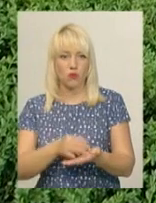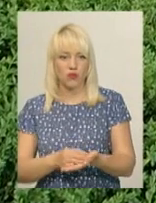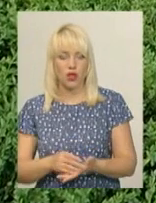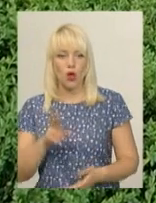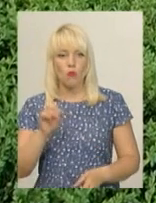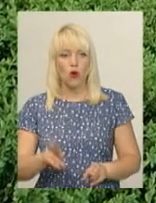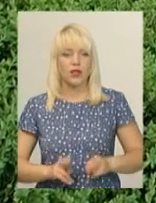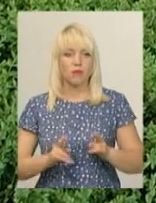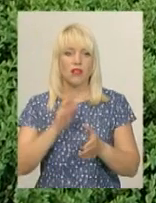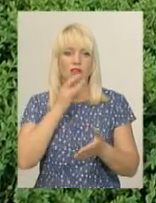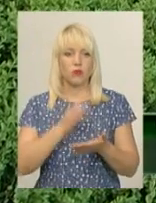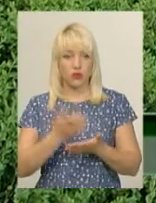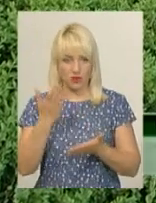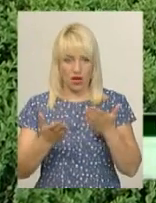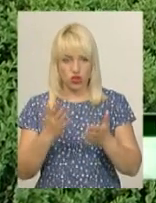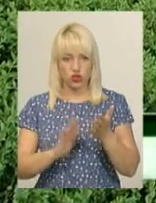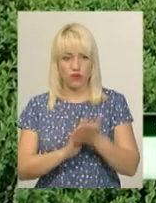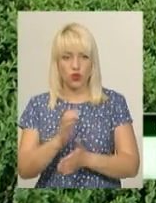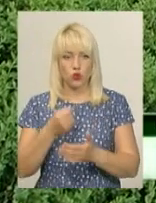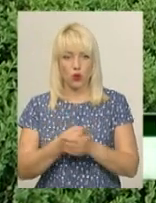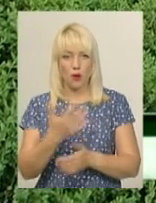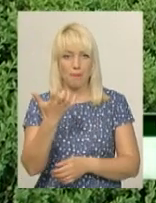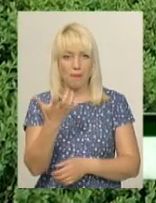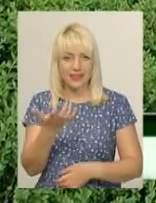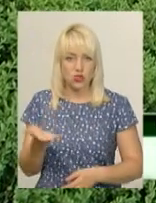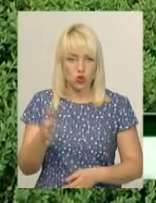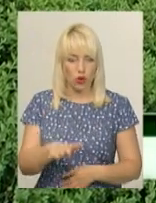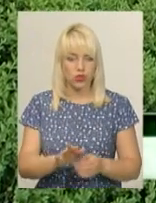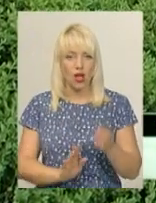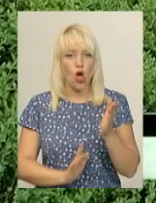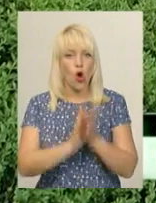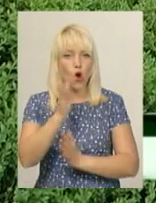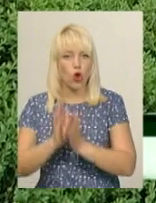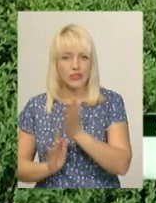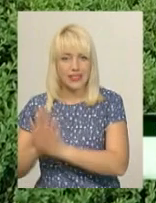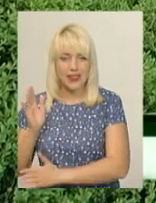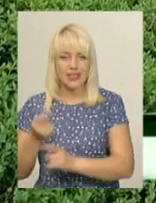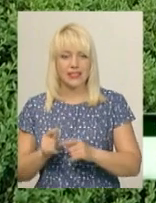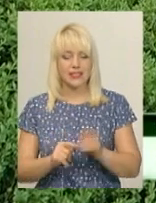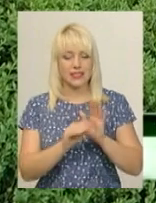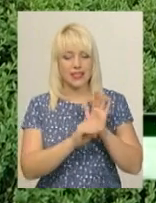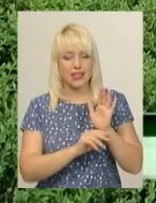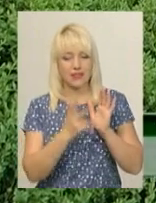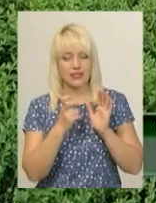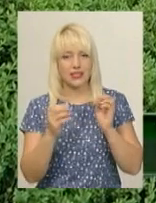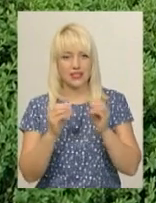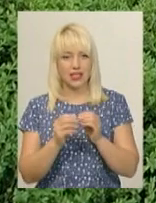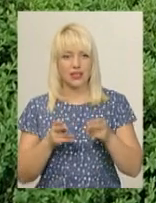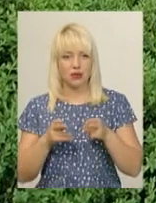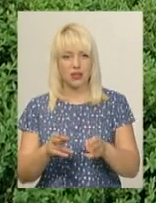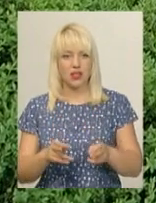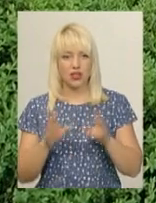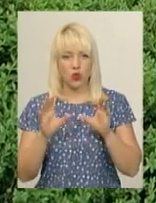кримінальній відповідальності, якщо вирощують до 500 рослин, це стаття 310 Кримінального кодексу України,